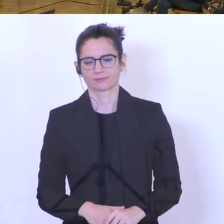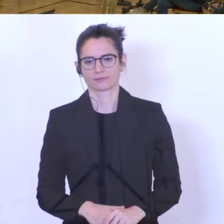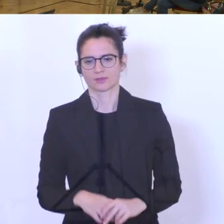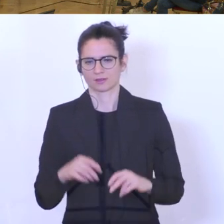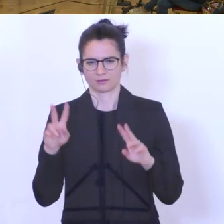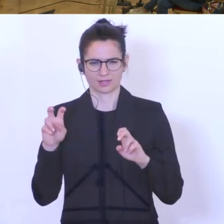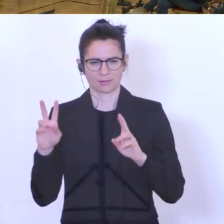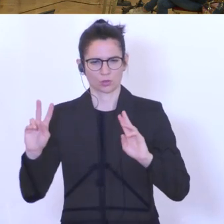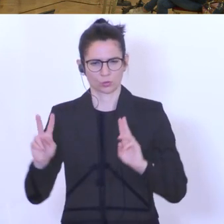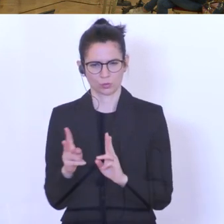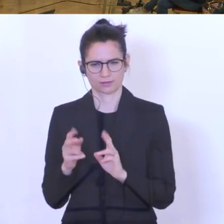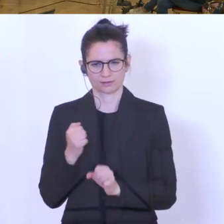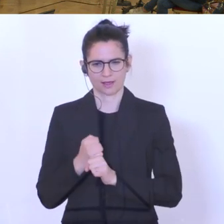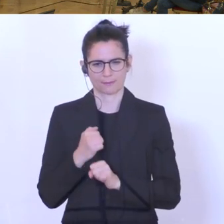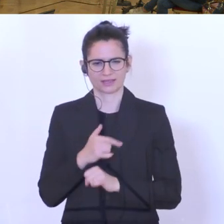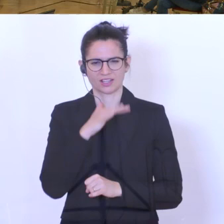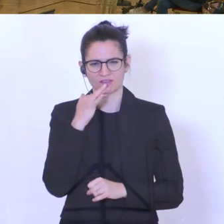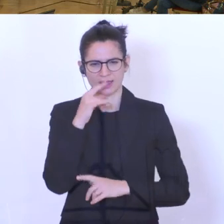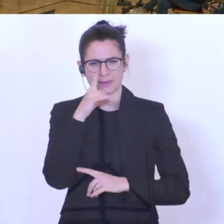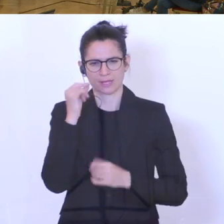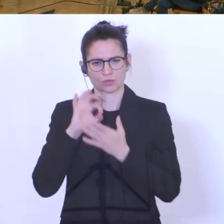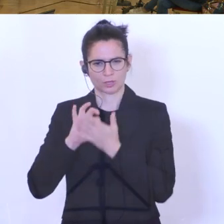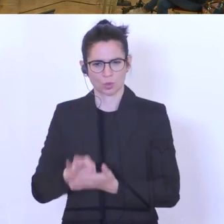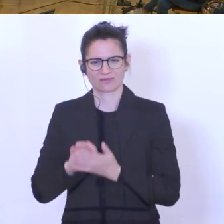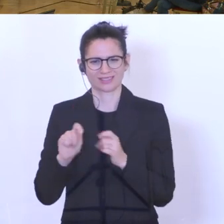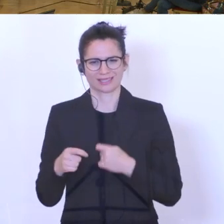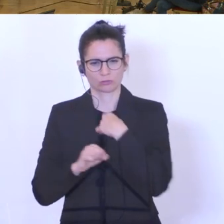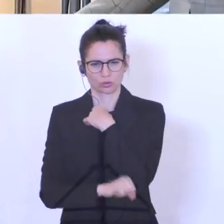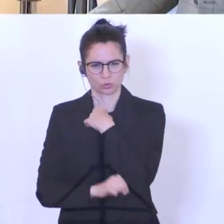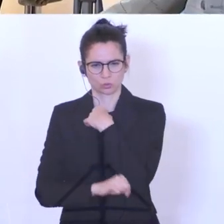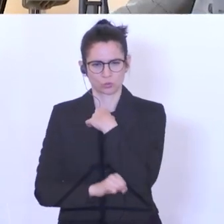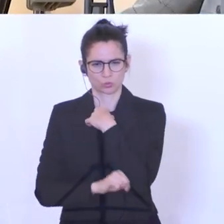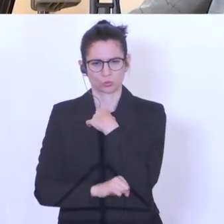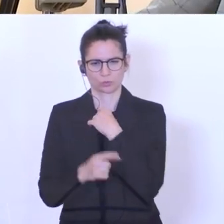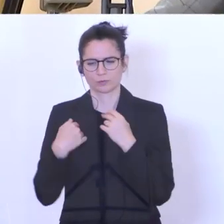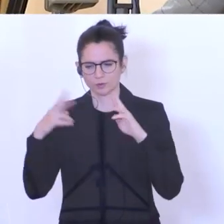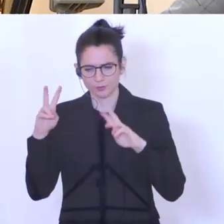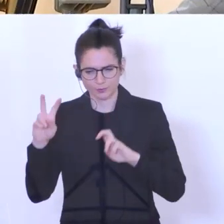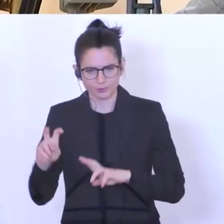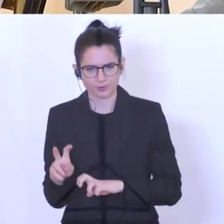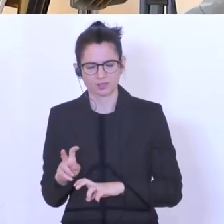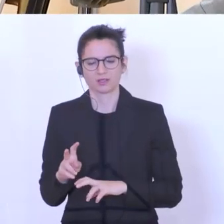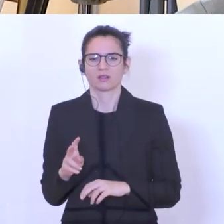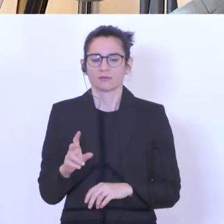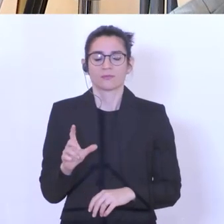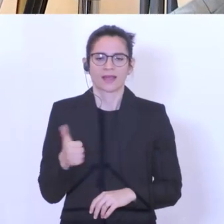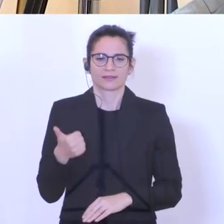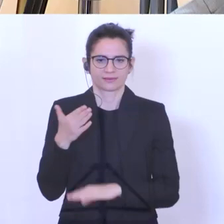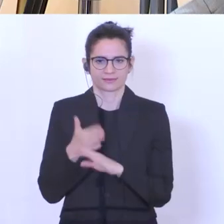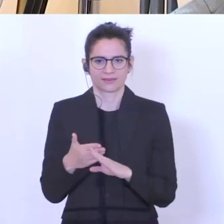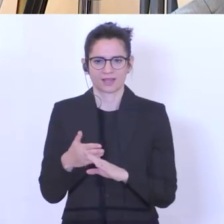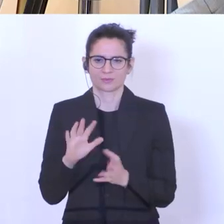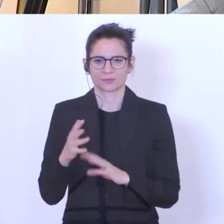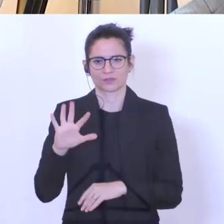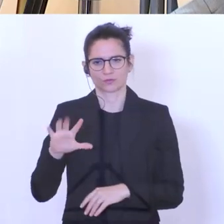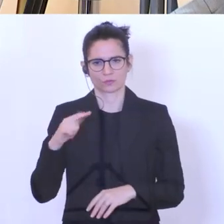Die Kurzarbeit betrifft derzeit ganz viele Menschen. Es gibt auch hier Studien, die gehen davon aus, dass ein guter Teil, bis zu